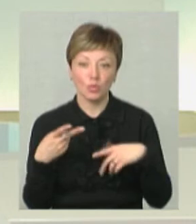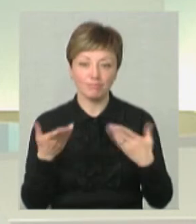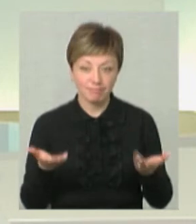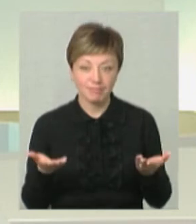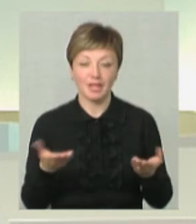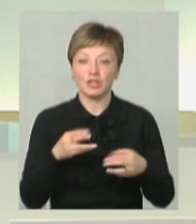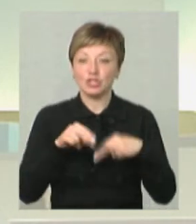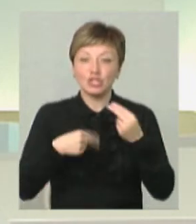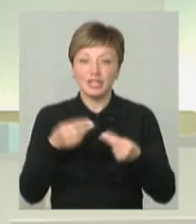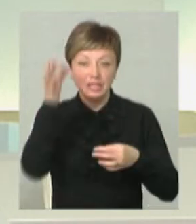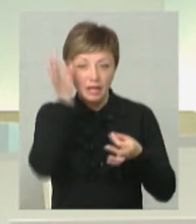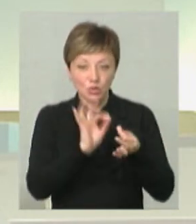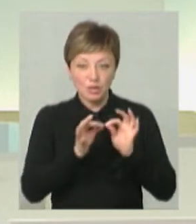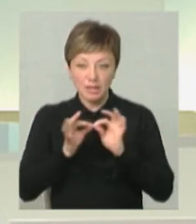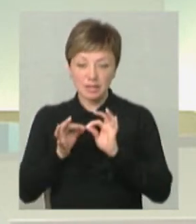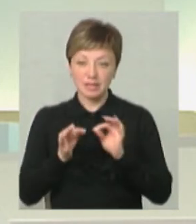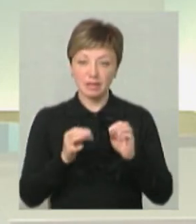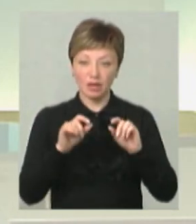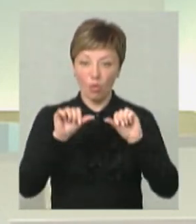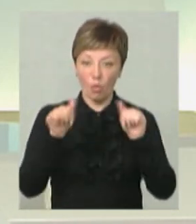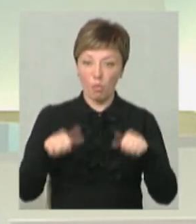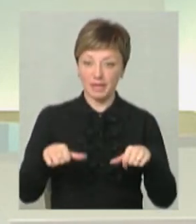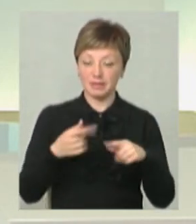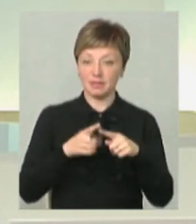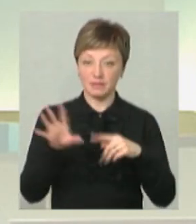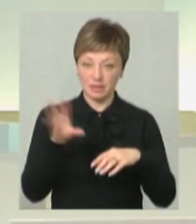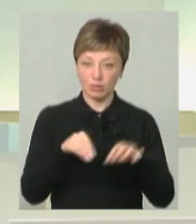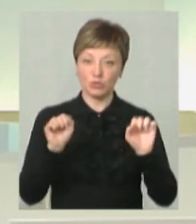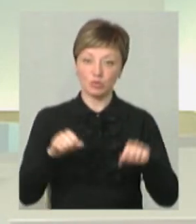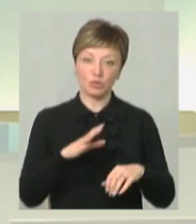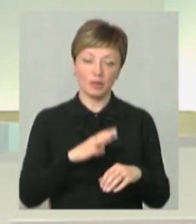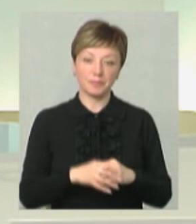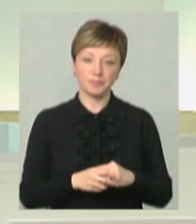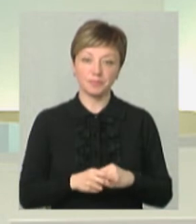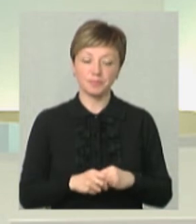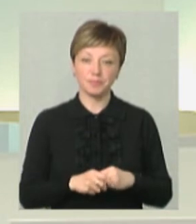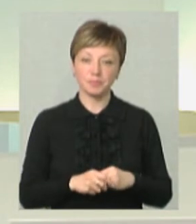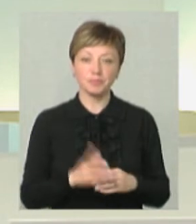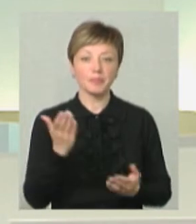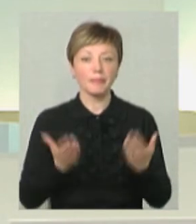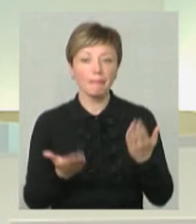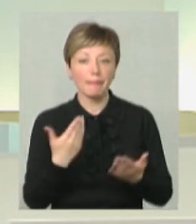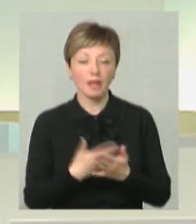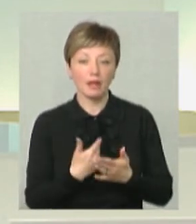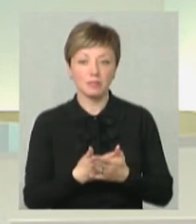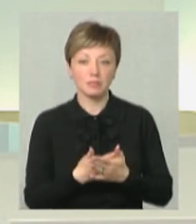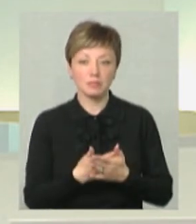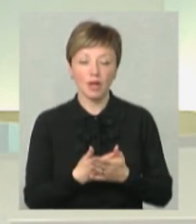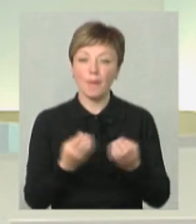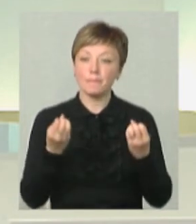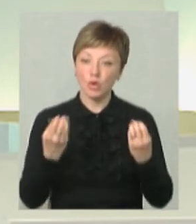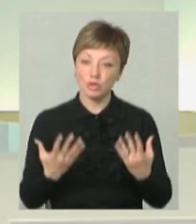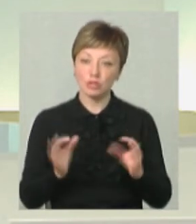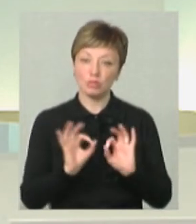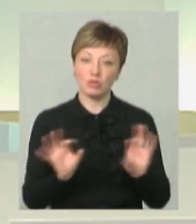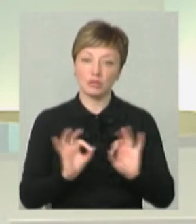Через якісь такі асоціації, через якісь образи, то все може бути. А якщо взяти простіше